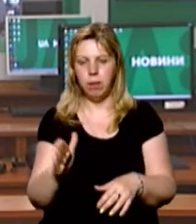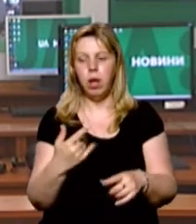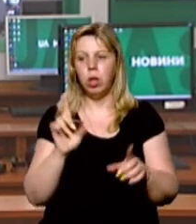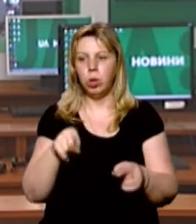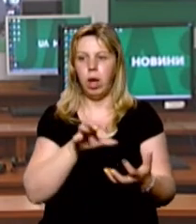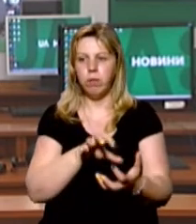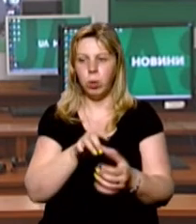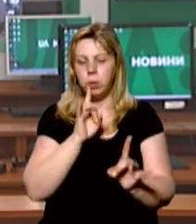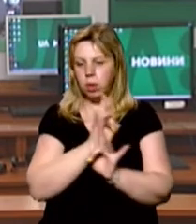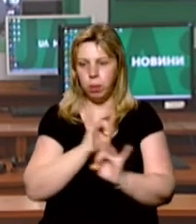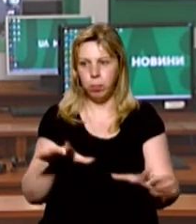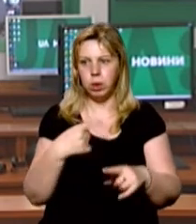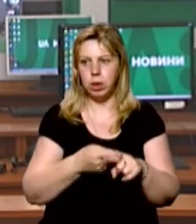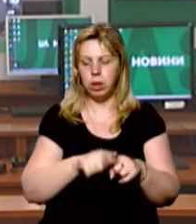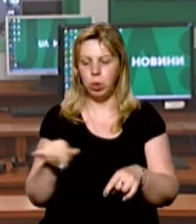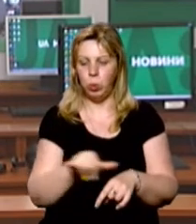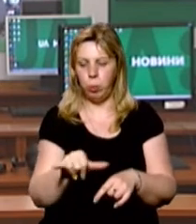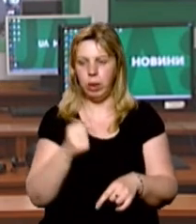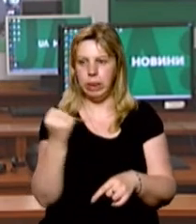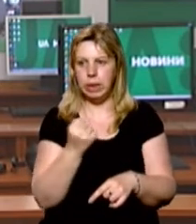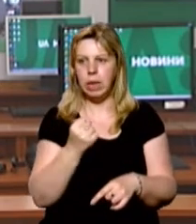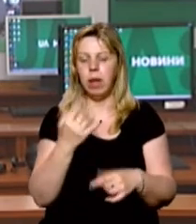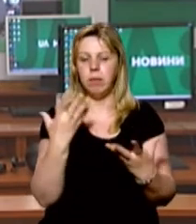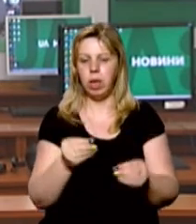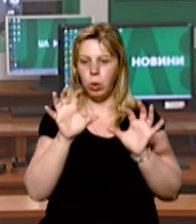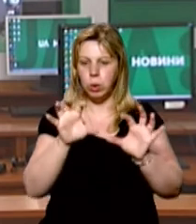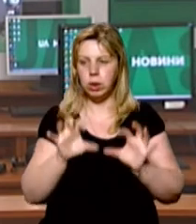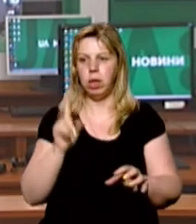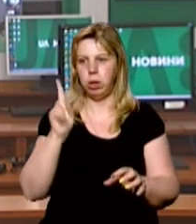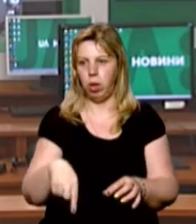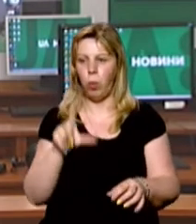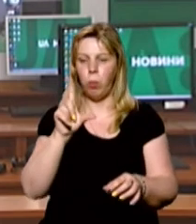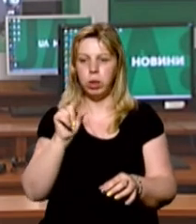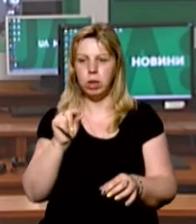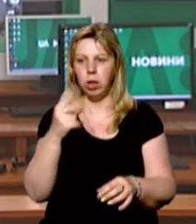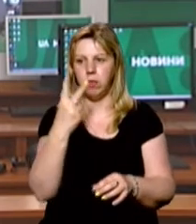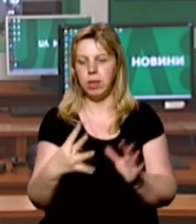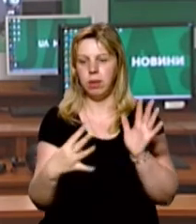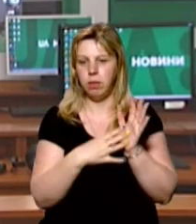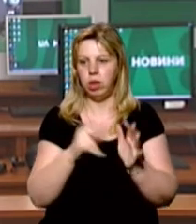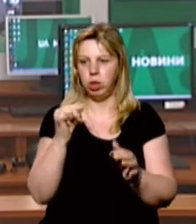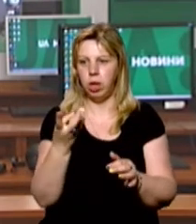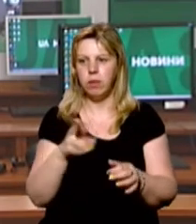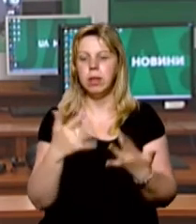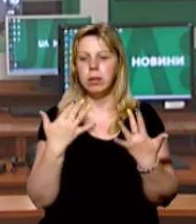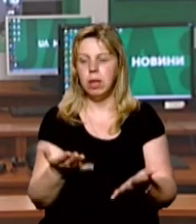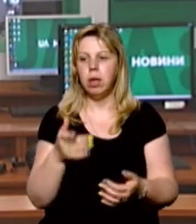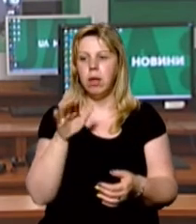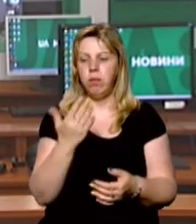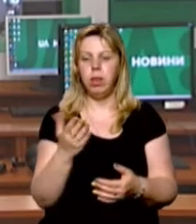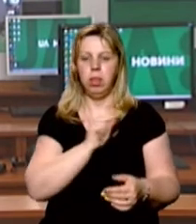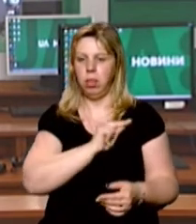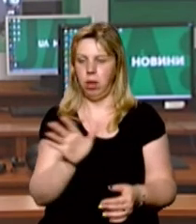Тож автобуси не курсуватимуть цієї суботи, неділі в День Конституції, а також у понеділок 29 червня, оскільки він